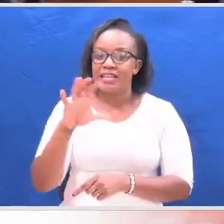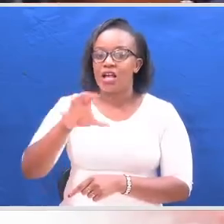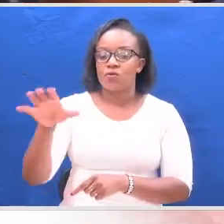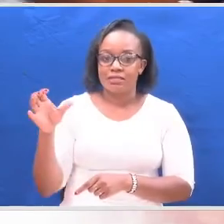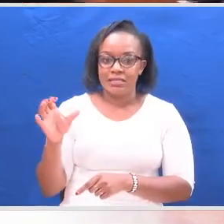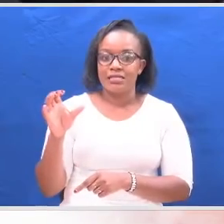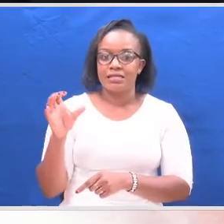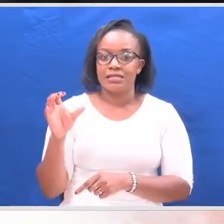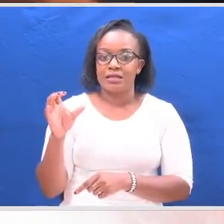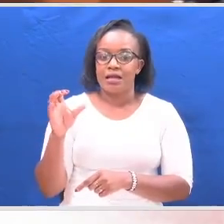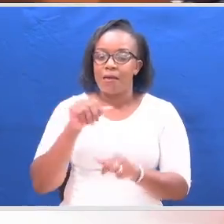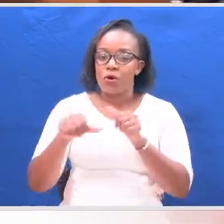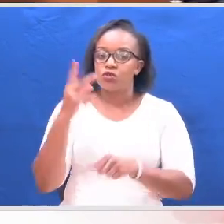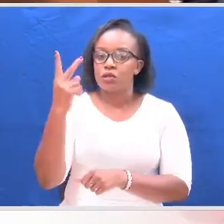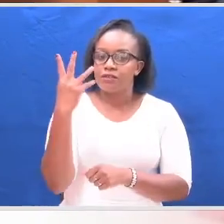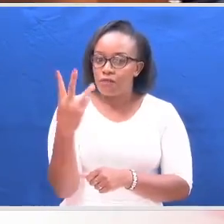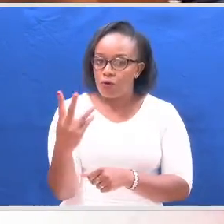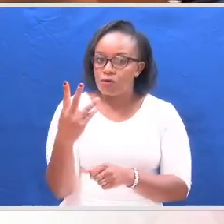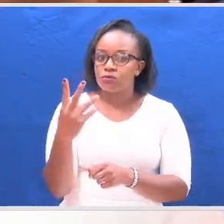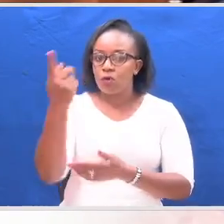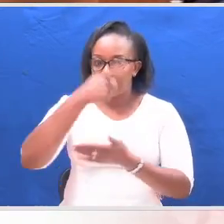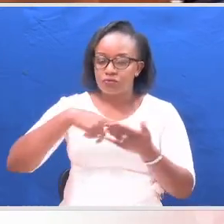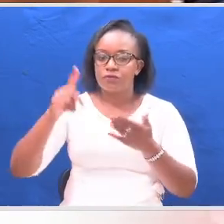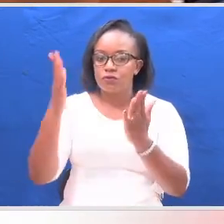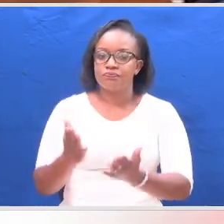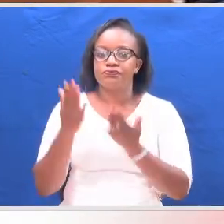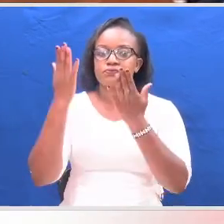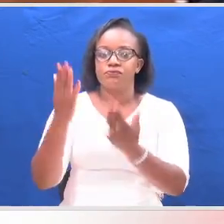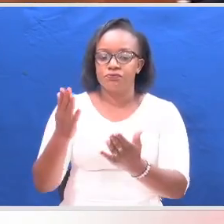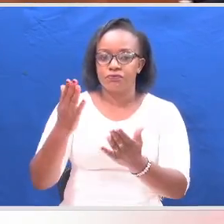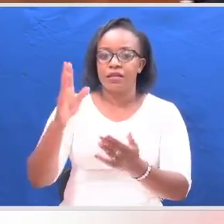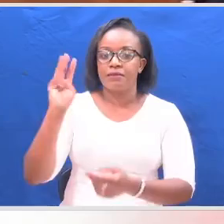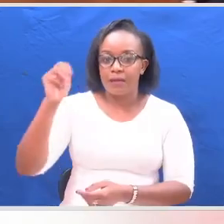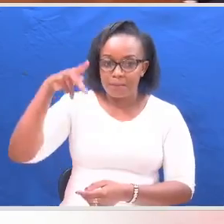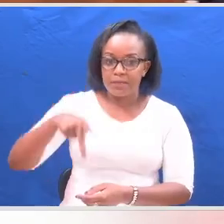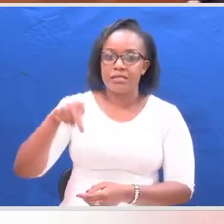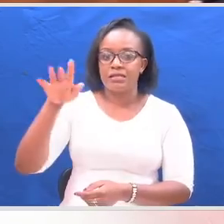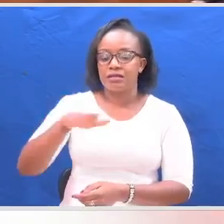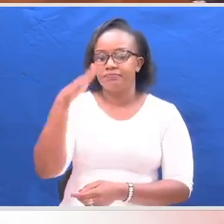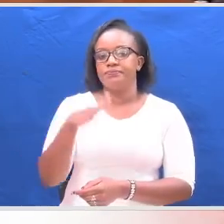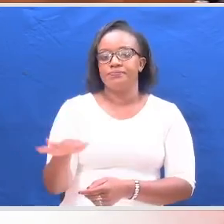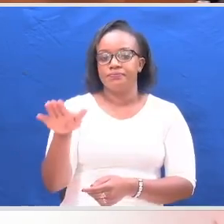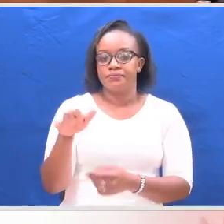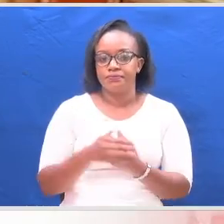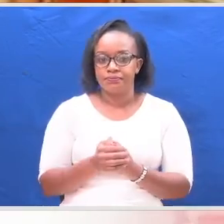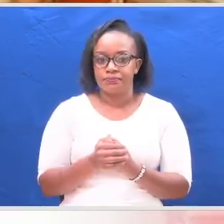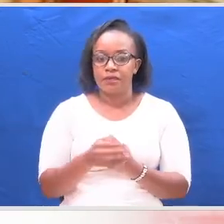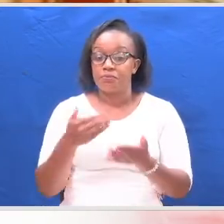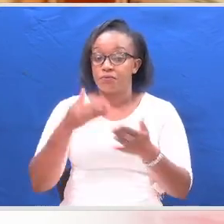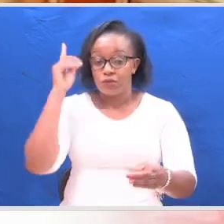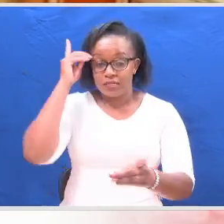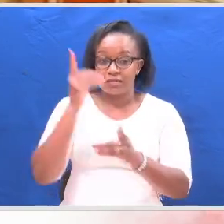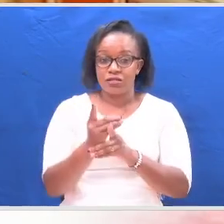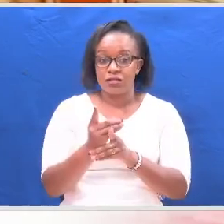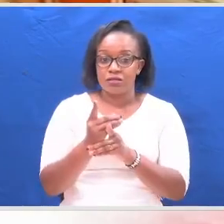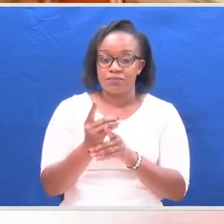ilikuwelekezwa kwa bunge la kitaifwa kabla ya kura ya mamuzi. Josh